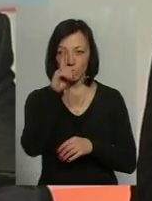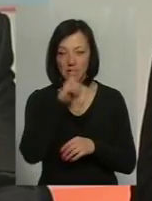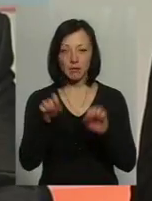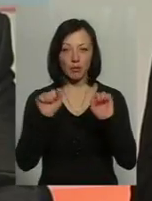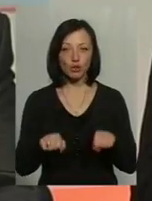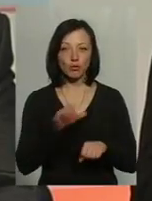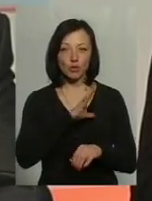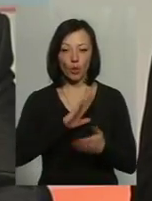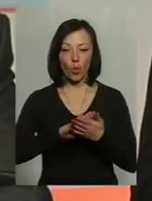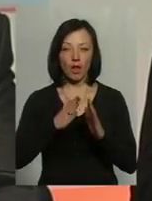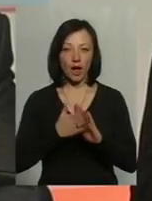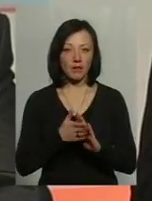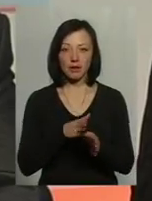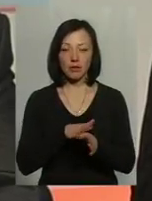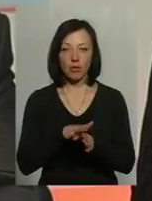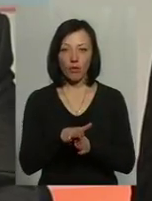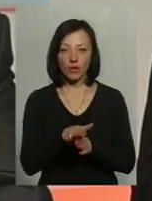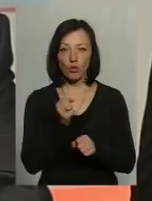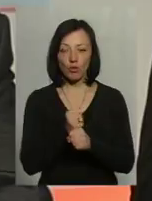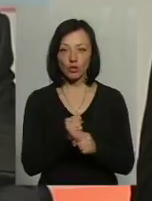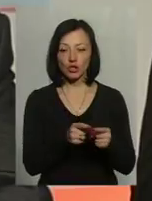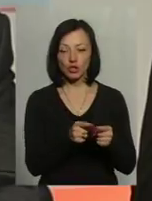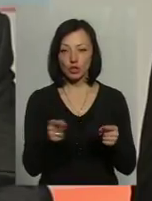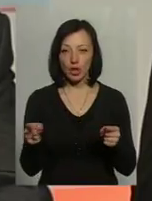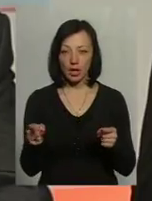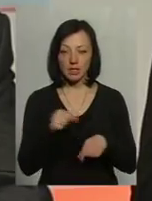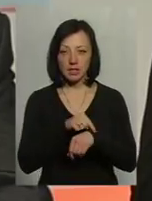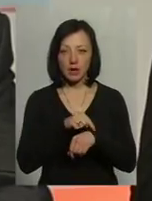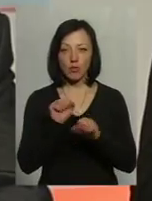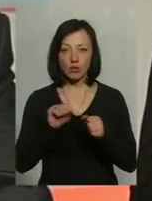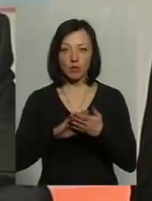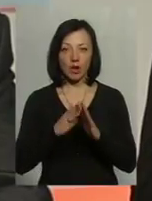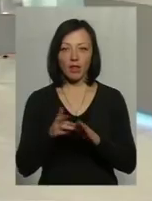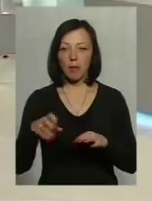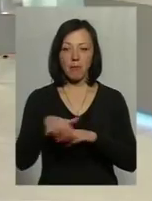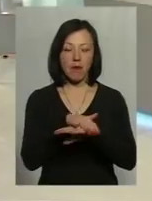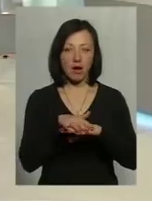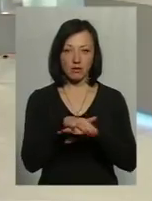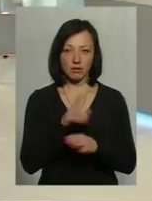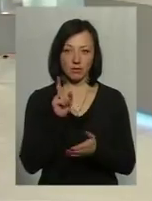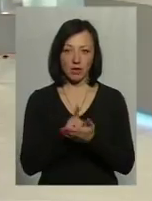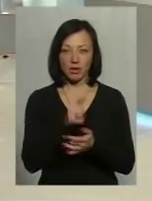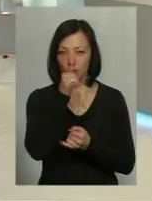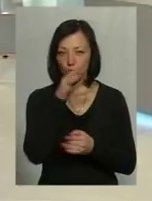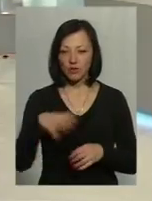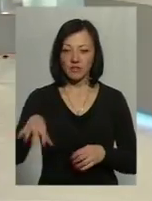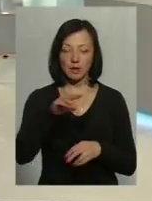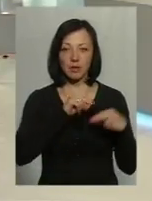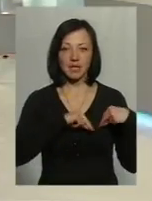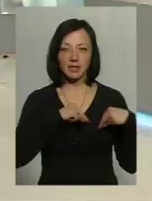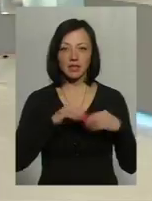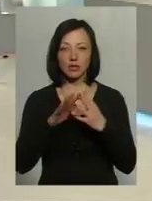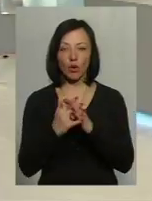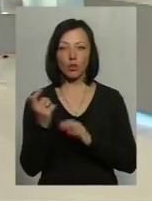може бути укладено, на неповний робочий час може бути укладено, але це не масовий має характер носити, не можуть всі працівники